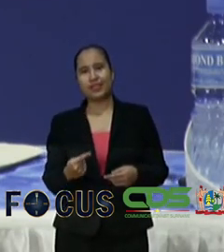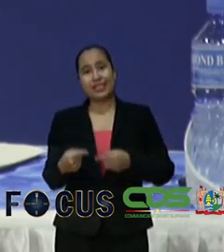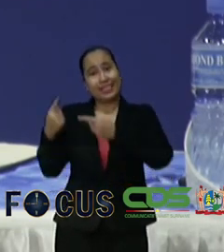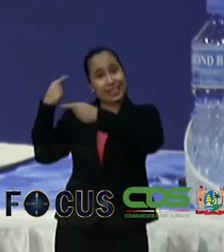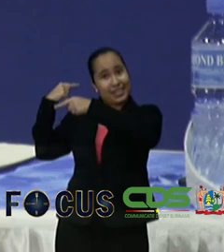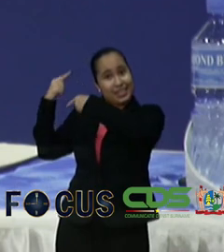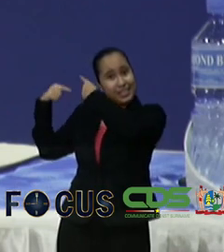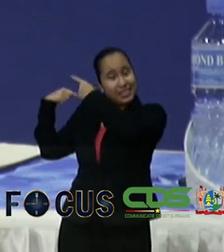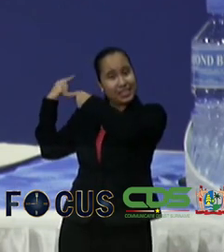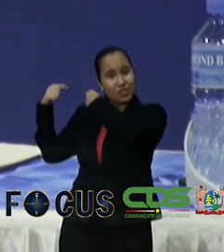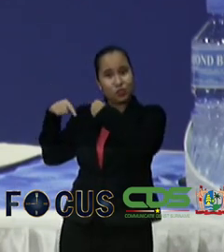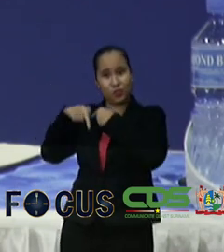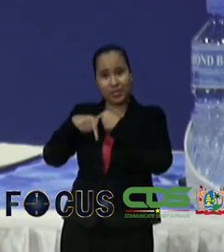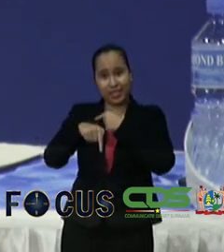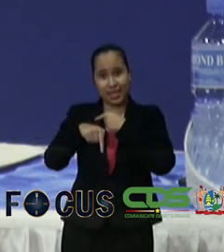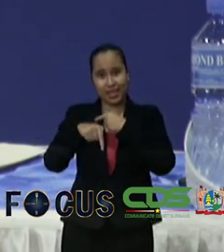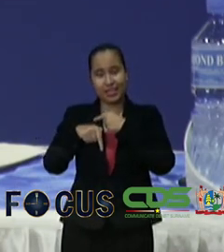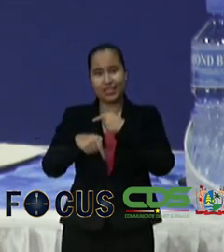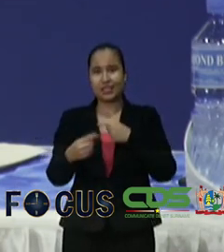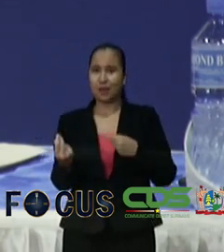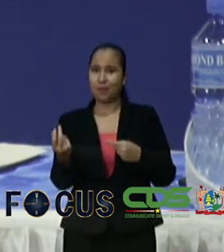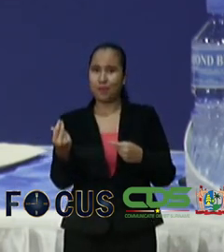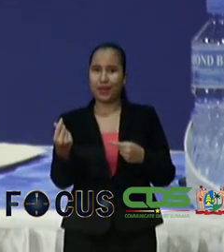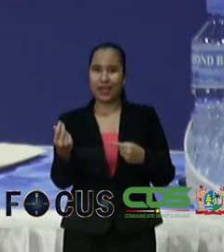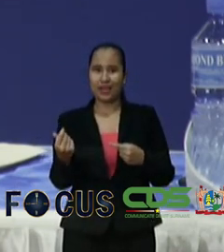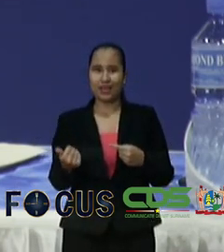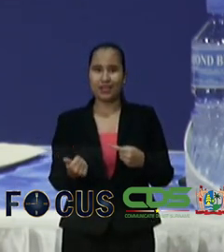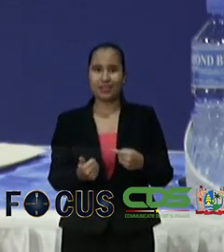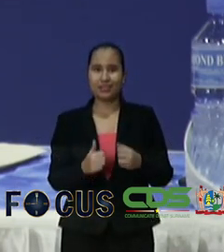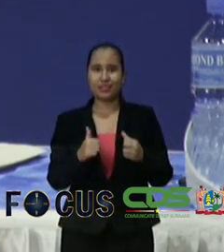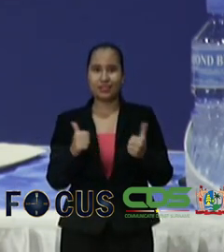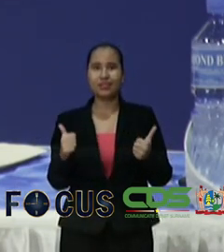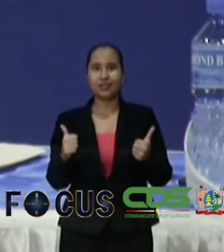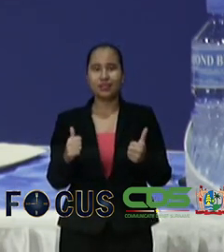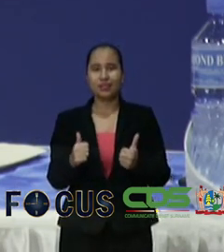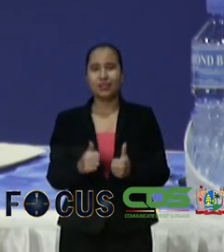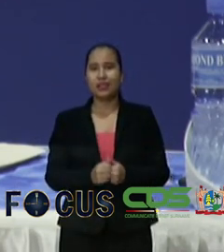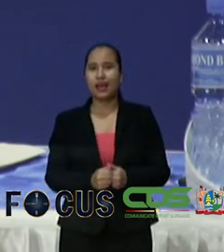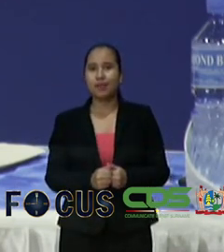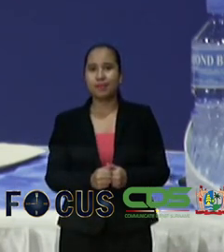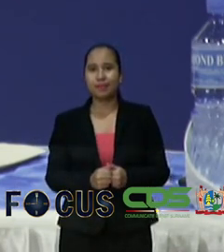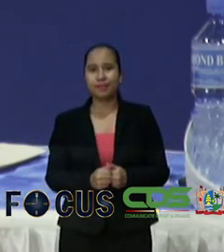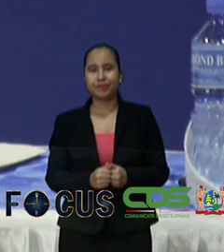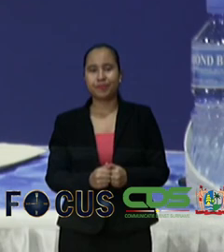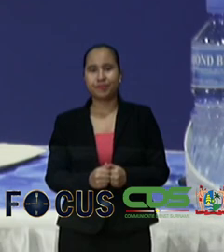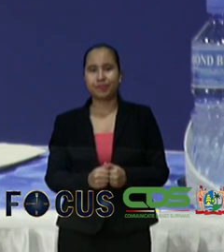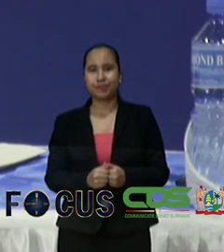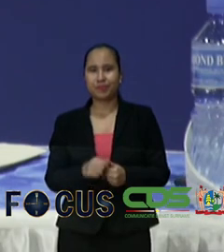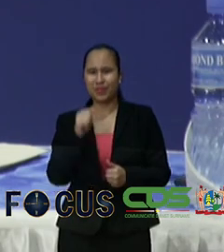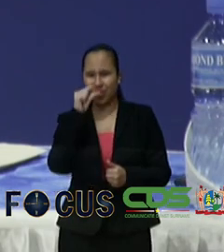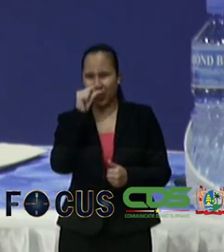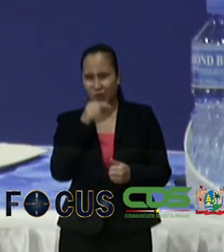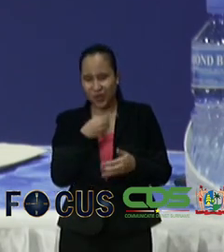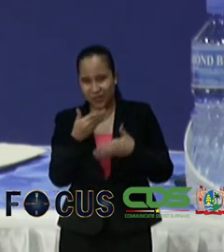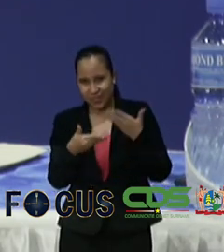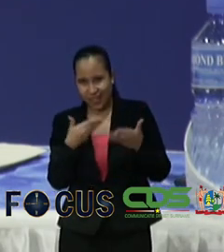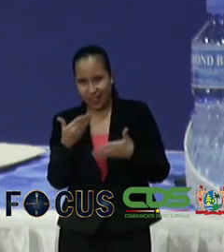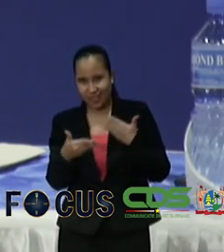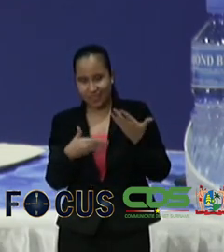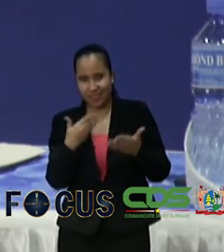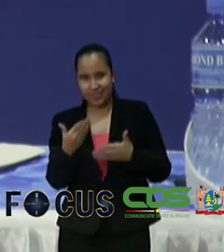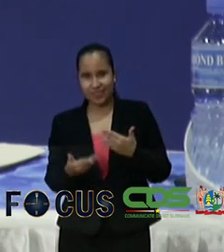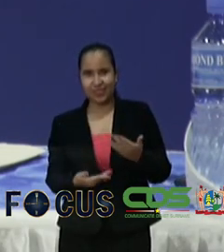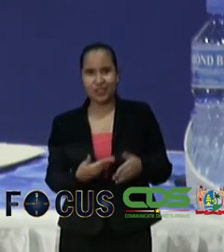stand is gekomen op dit tarief. En ik zal het toch heel in het kort toelichten. En dat is dus dat de